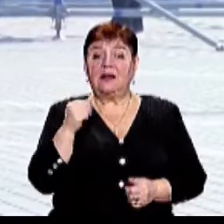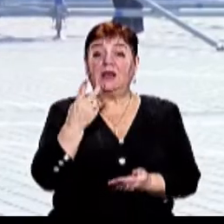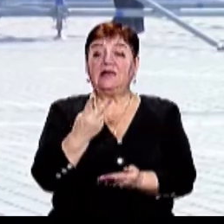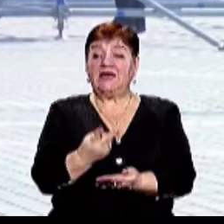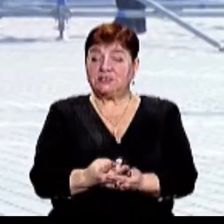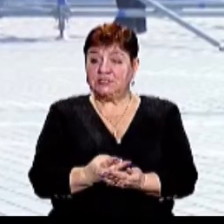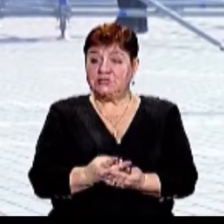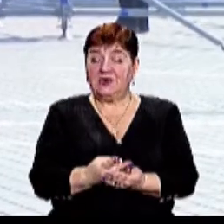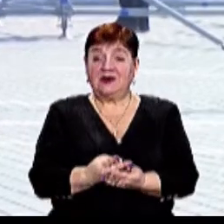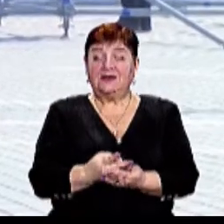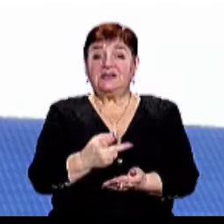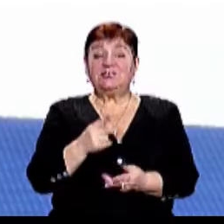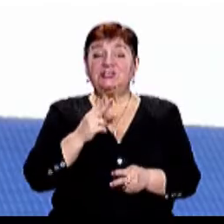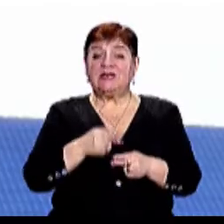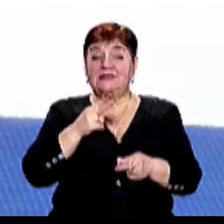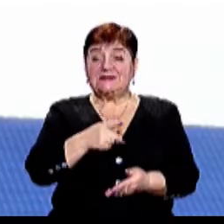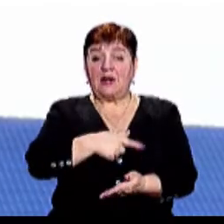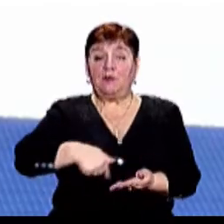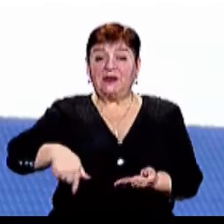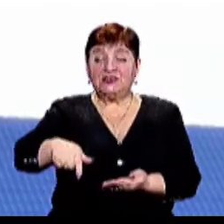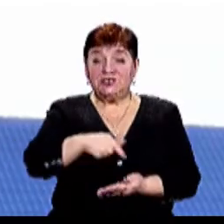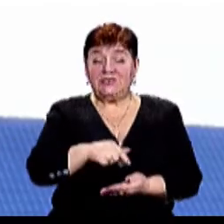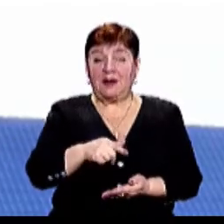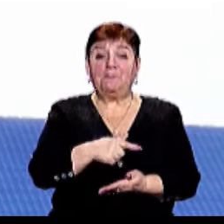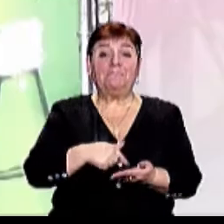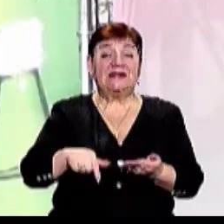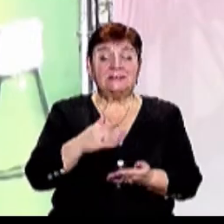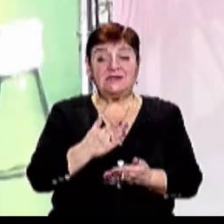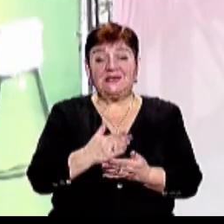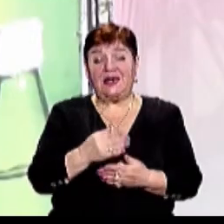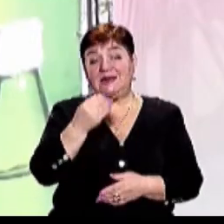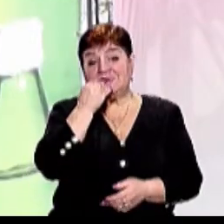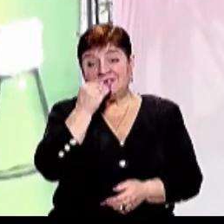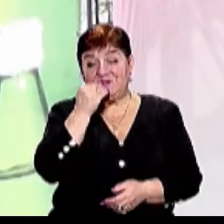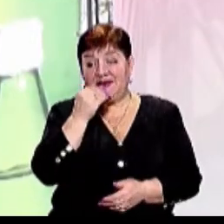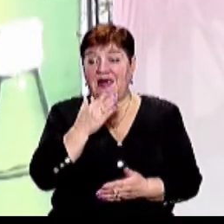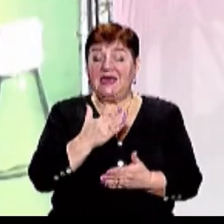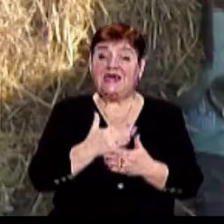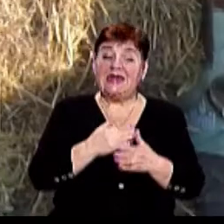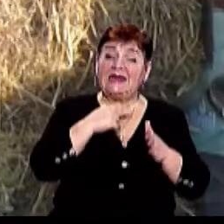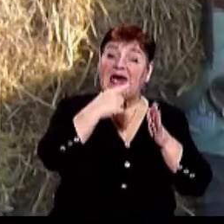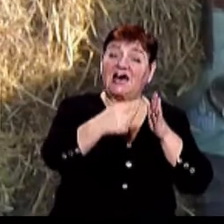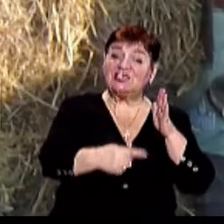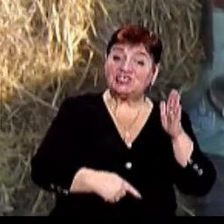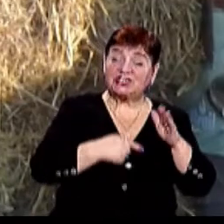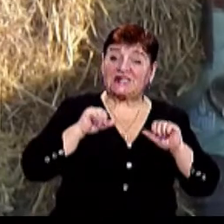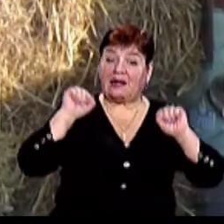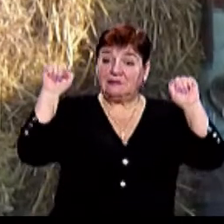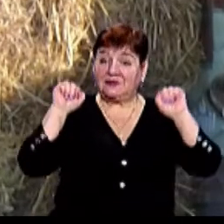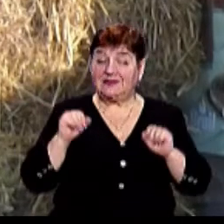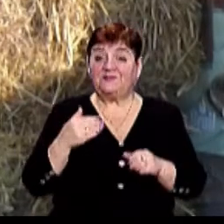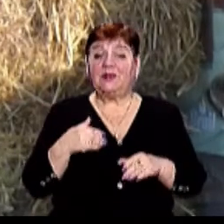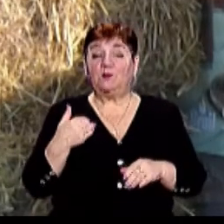називається «Залізна палачинта», адже милинці є не тільки їстівня, є і на штанзі так само милинці Кульмінацією